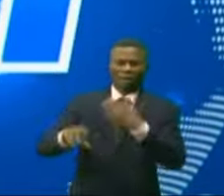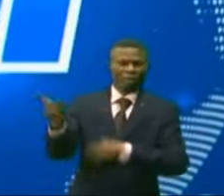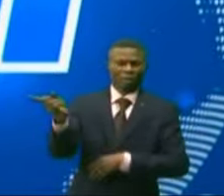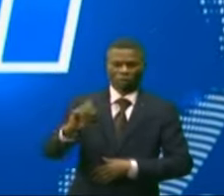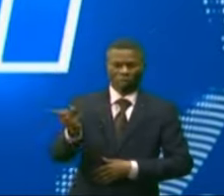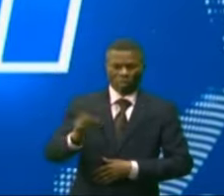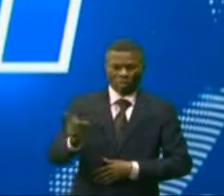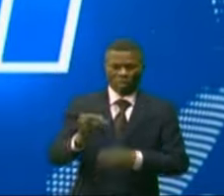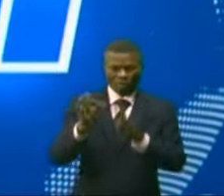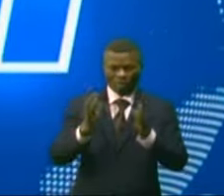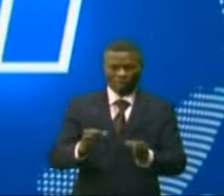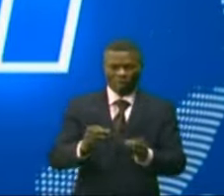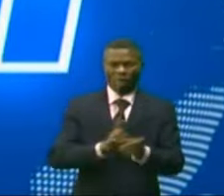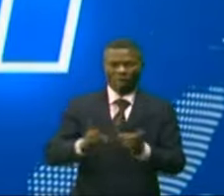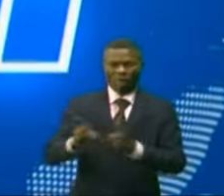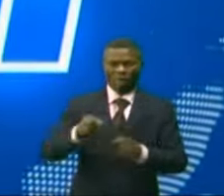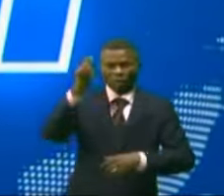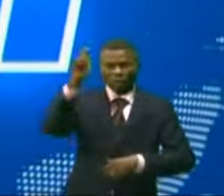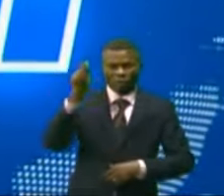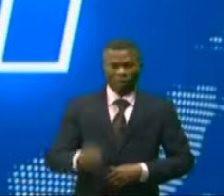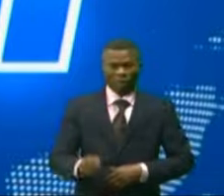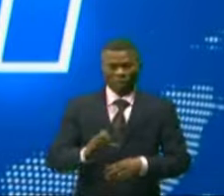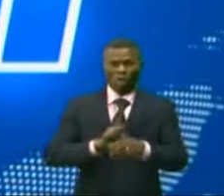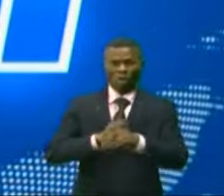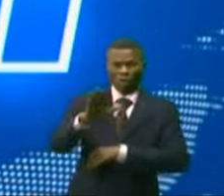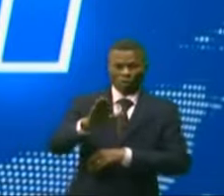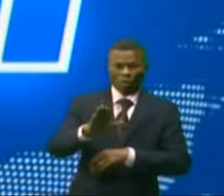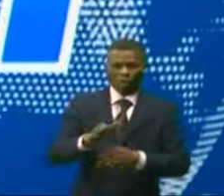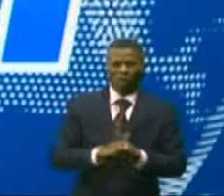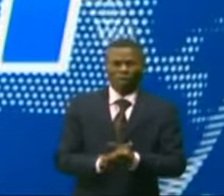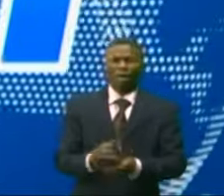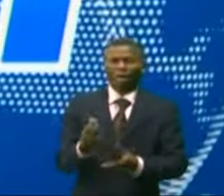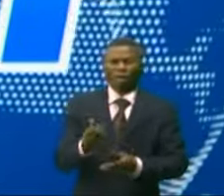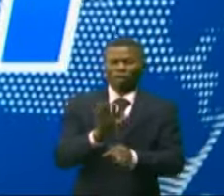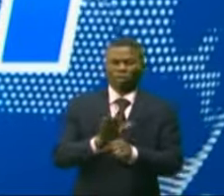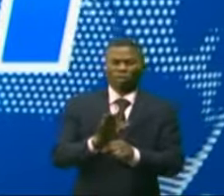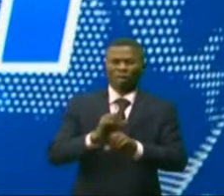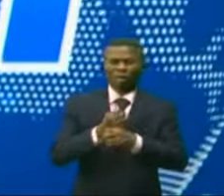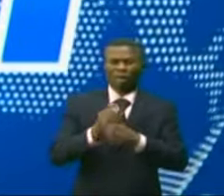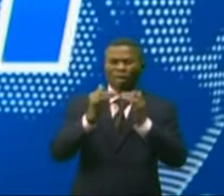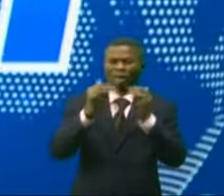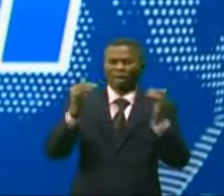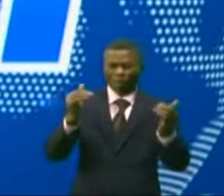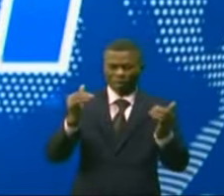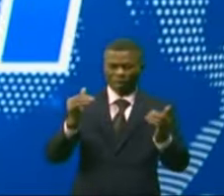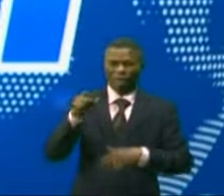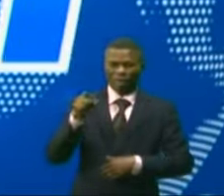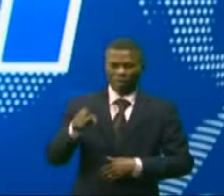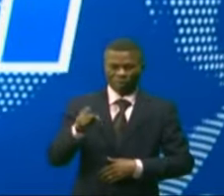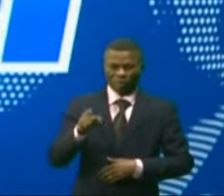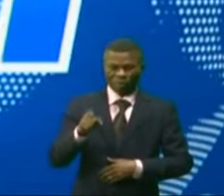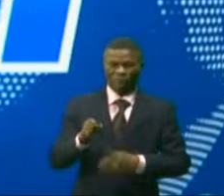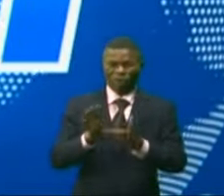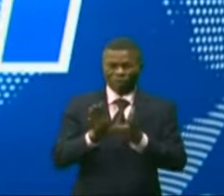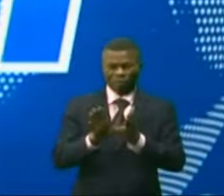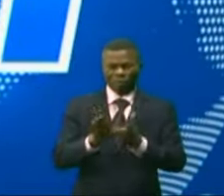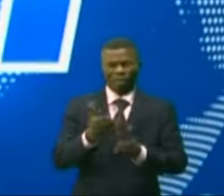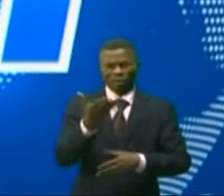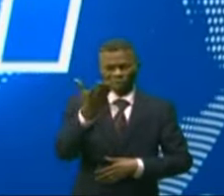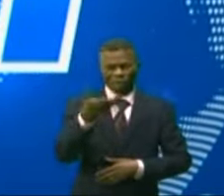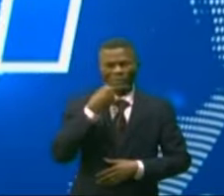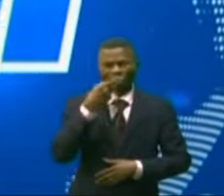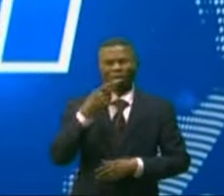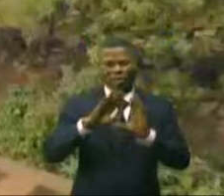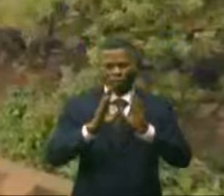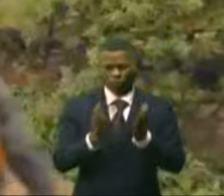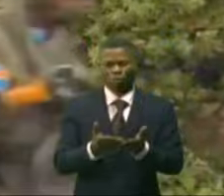et désolation. L'administration militaire a employé de gros moyens pour la restauration de l'autorité de l'État. Junior Sélémane nous en dit un